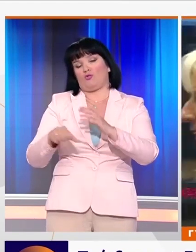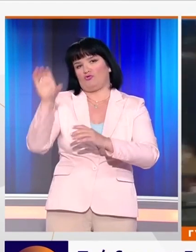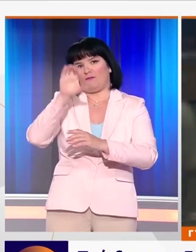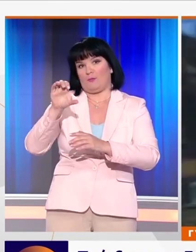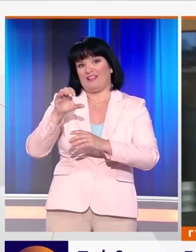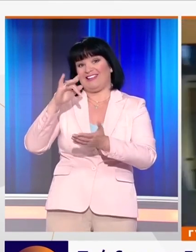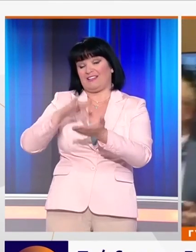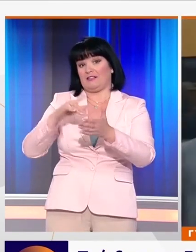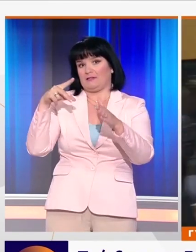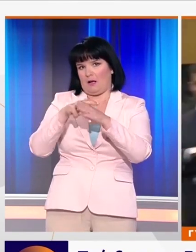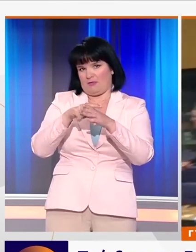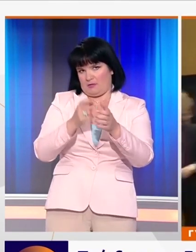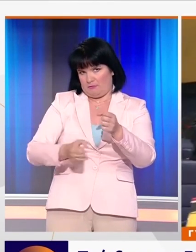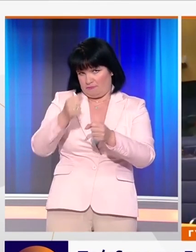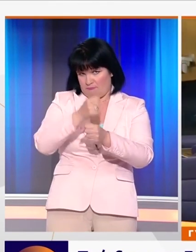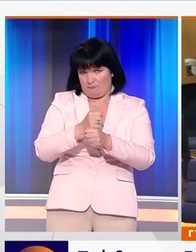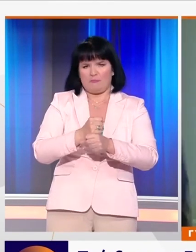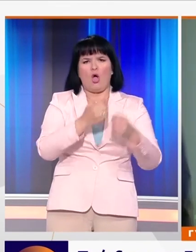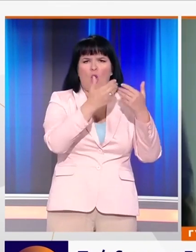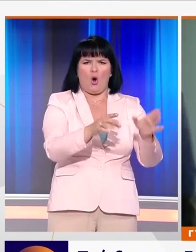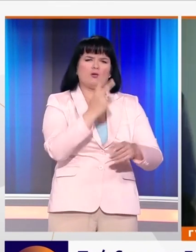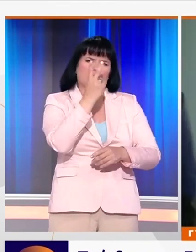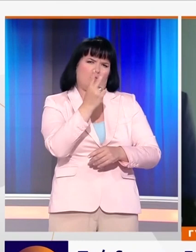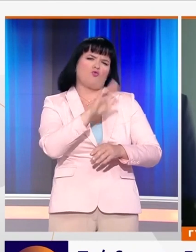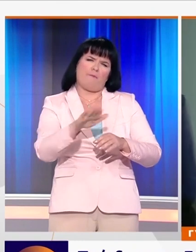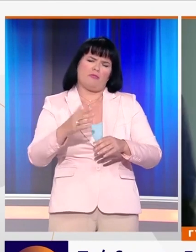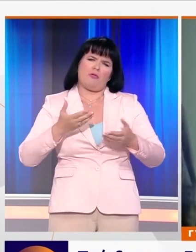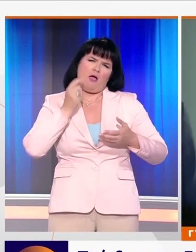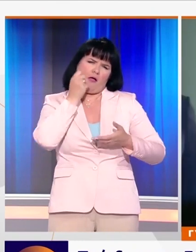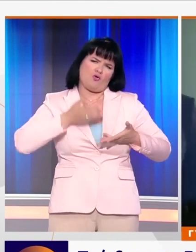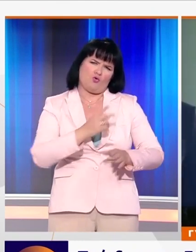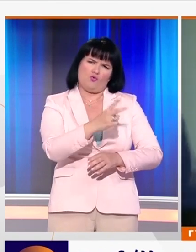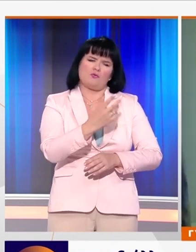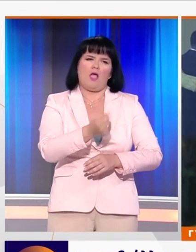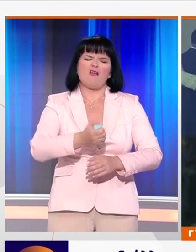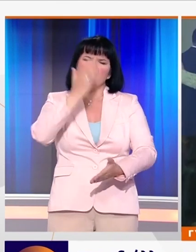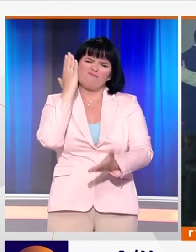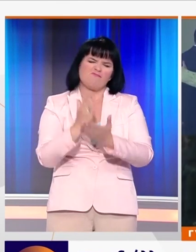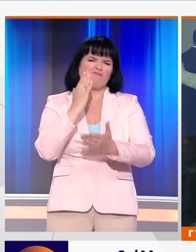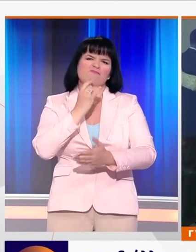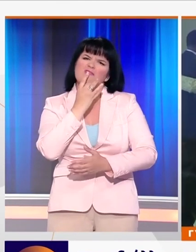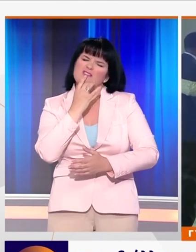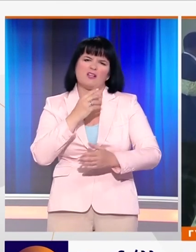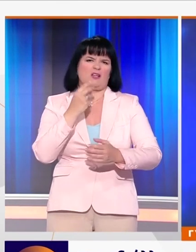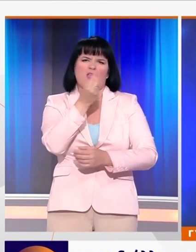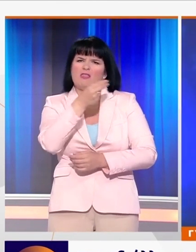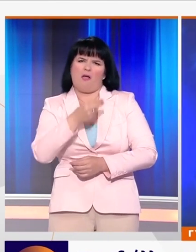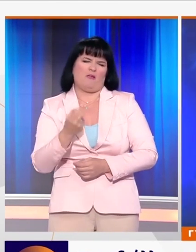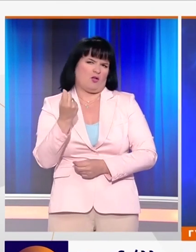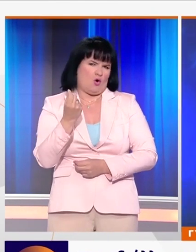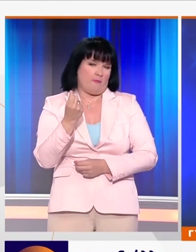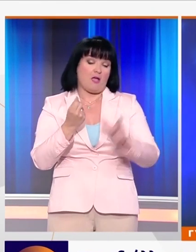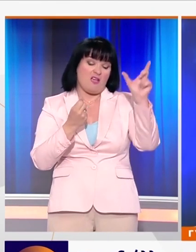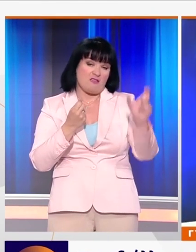Ευρωπαϊκής Κεντρικής Τράπεζας. Χωρισμένη με δύο γιους, η Λαγκά είναι γνωστή για την αδιάλλακτη στάση της σε θέματα οικονομίας.